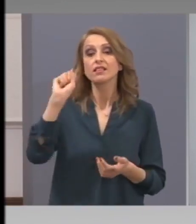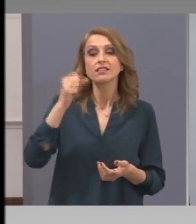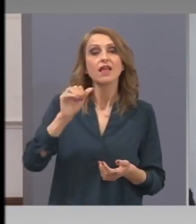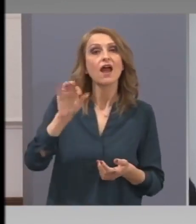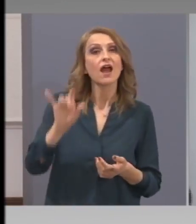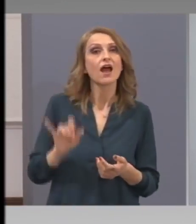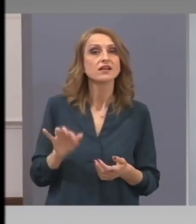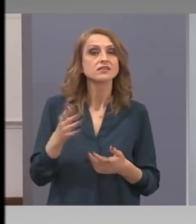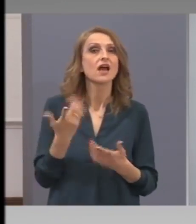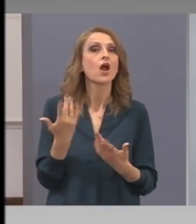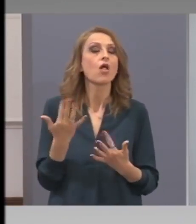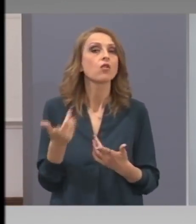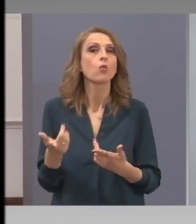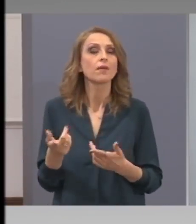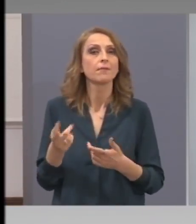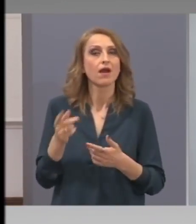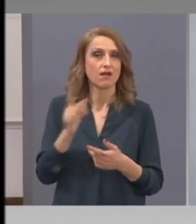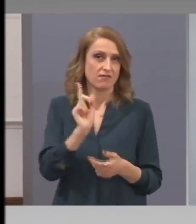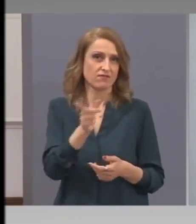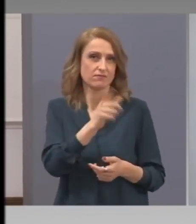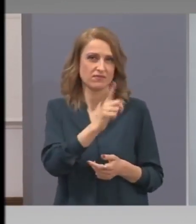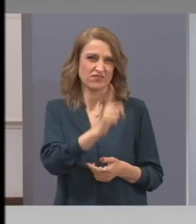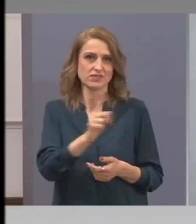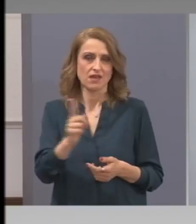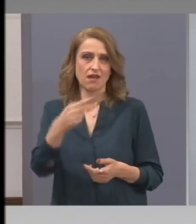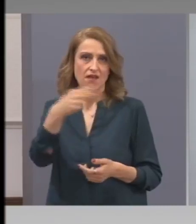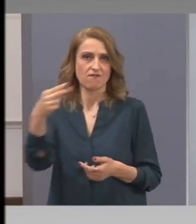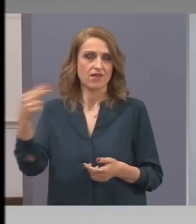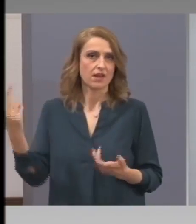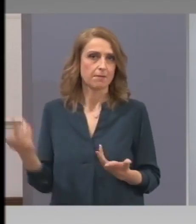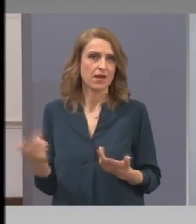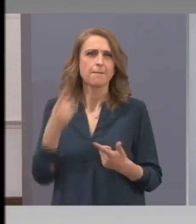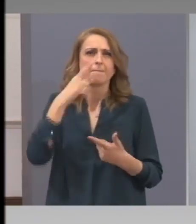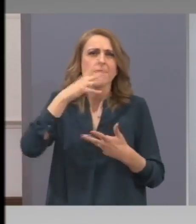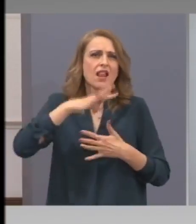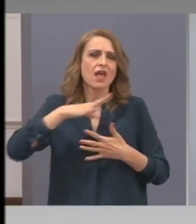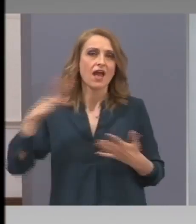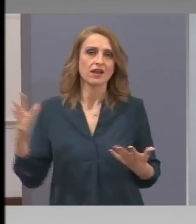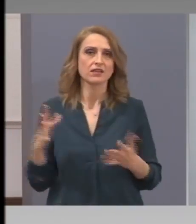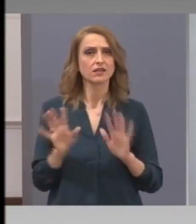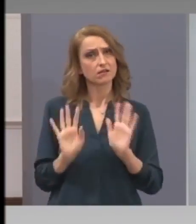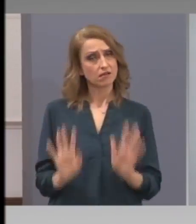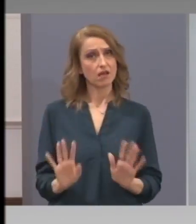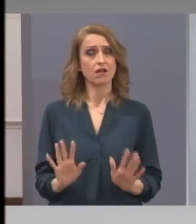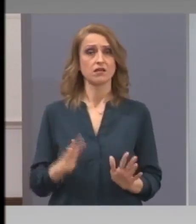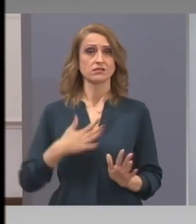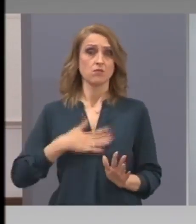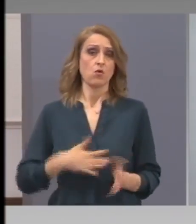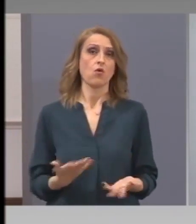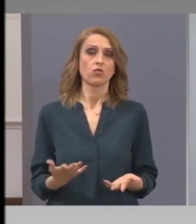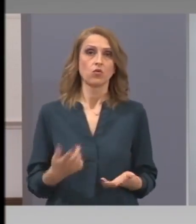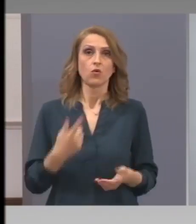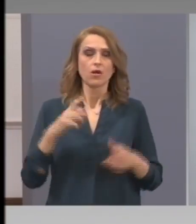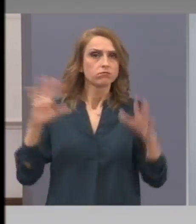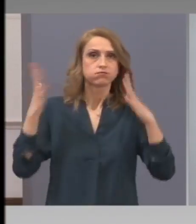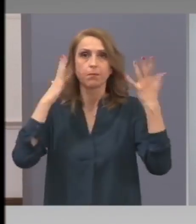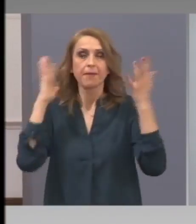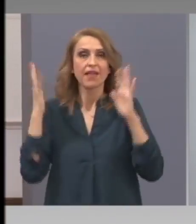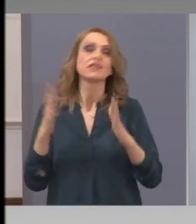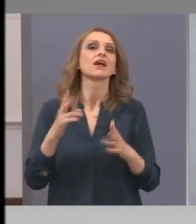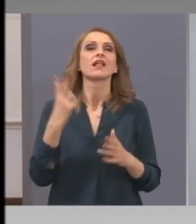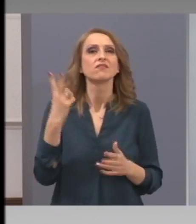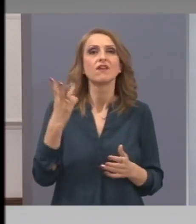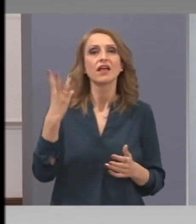фирмите. Милиарди, говорим. Нека не се подаваме на паниката за два-три дена, дайте да видиме какво има да го